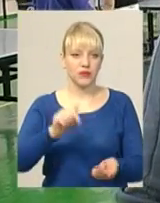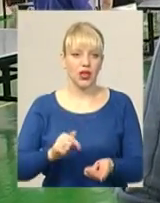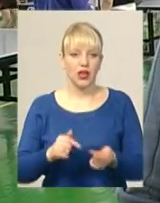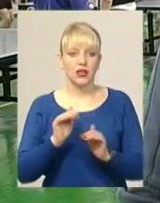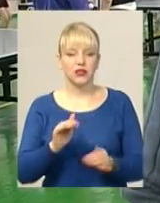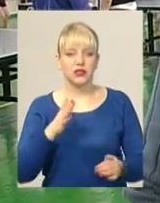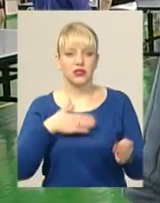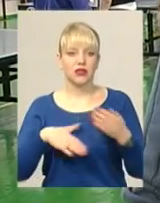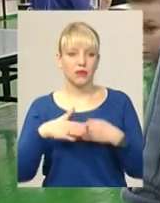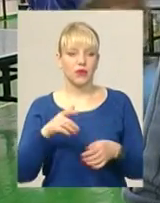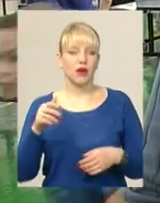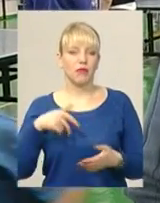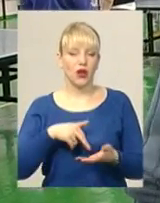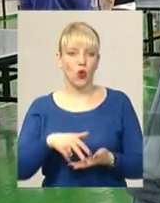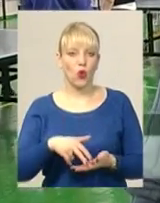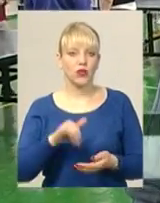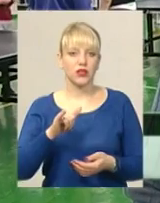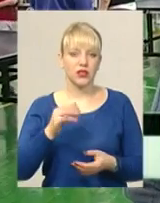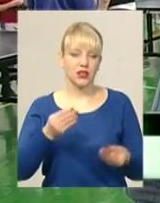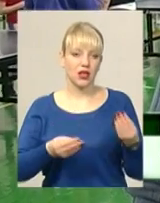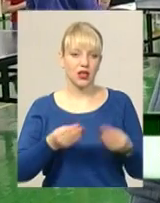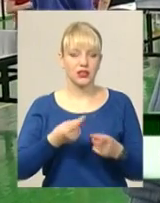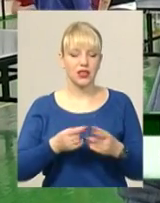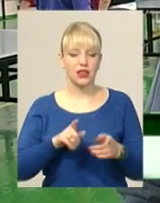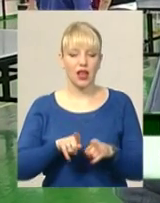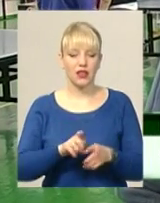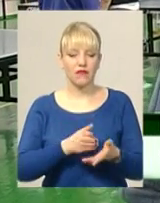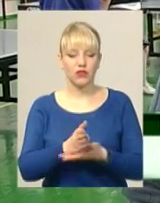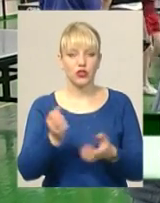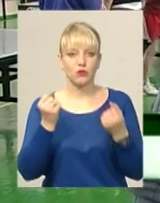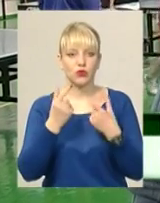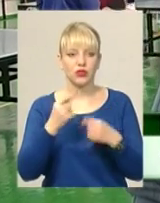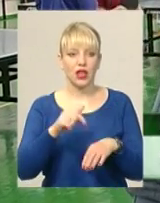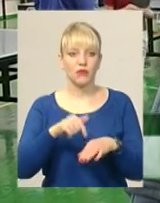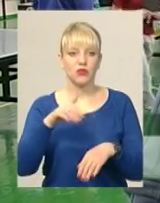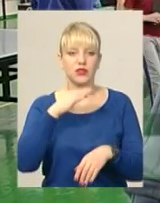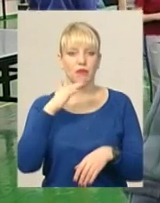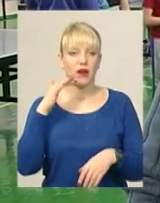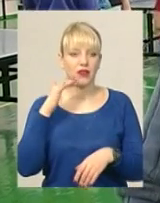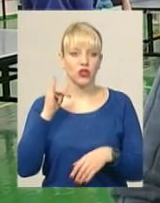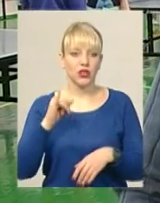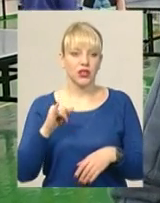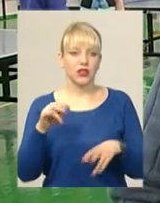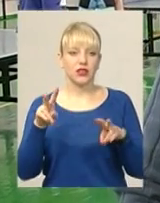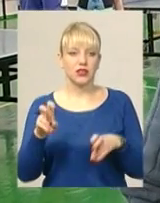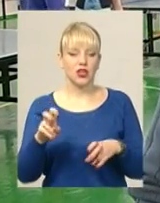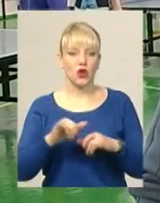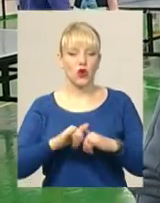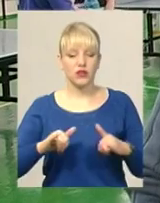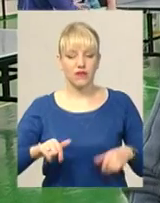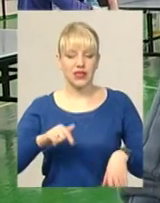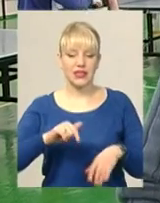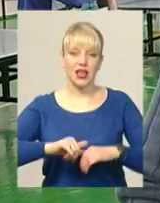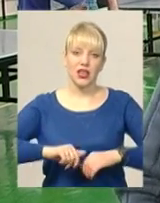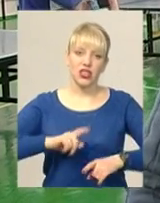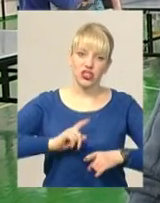задоволенням приходять і грають, бо це такий вид спорту, де емоцій багато, і розвивається і швидкість, і реакція,